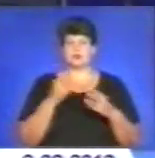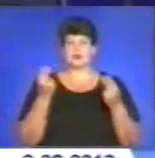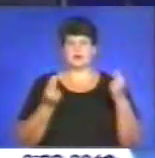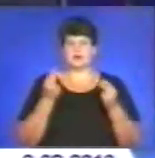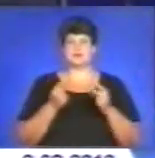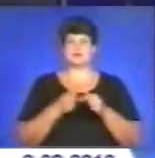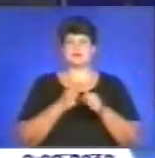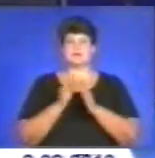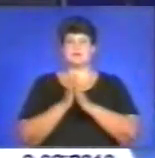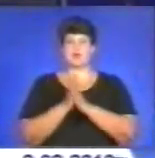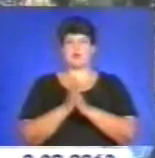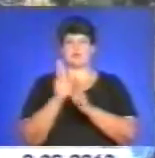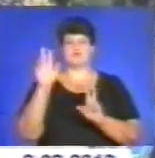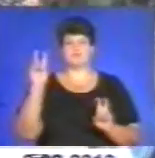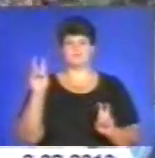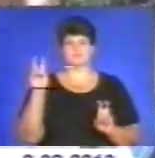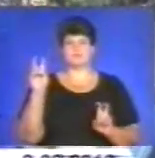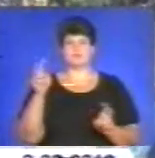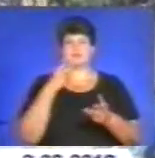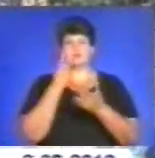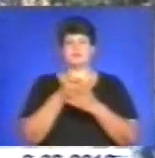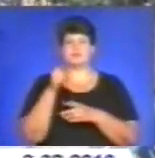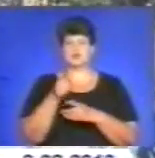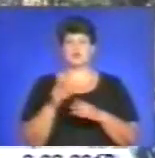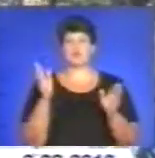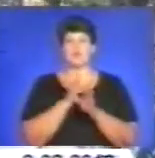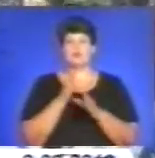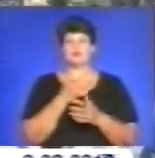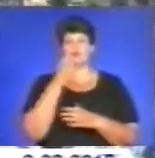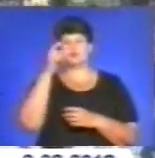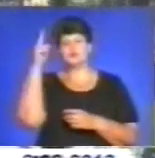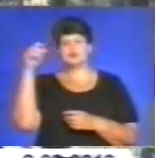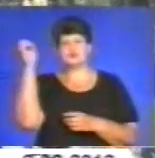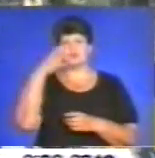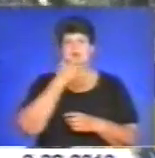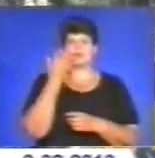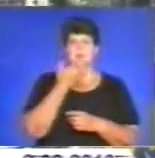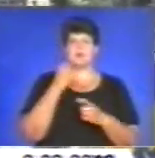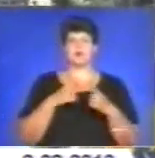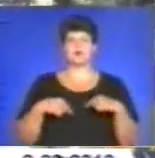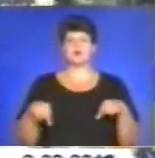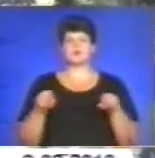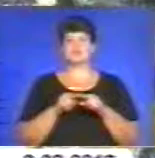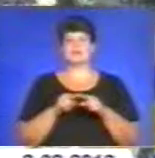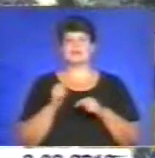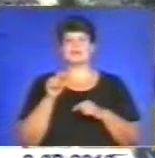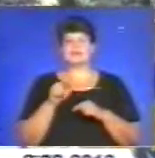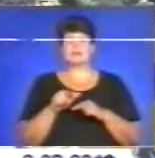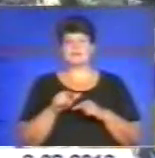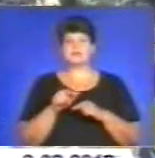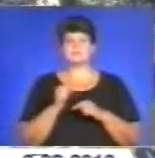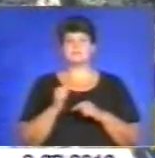«Молитва». Зважаючи на таку погоду, соняшну і теплу, ми сьогодні організували їм